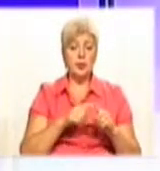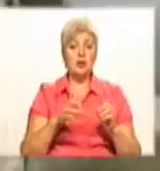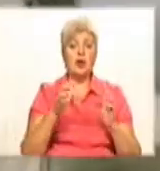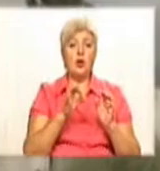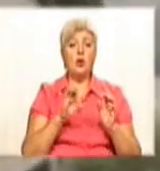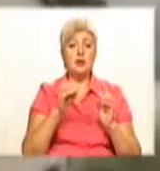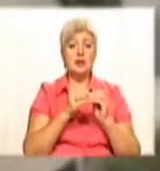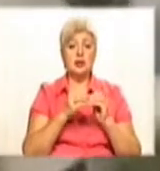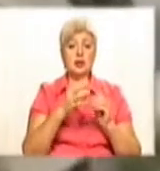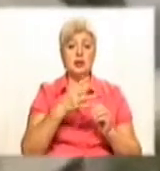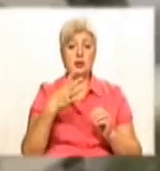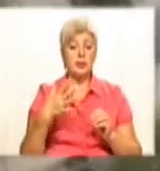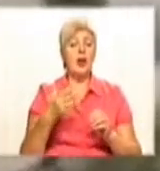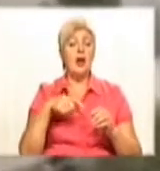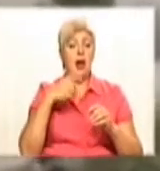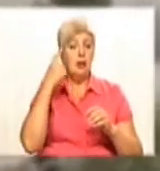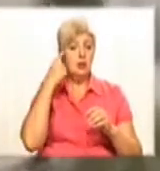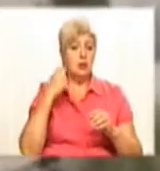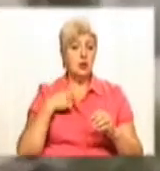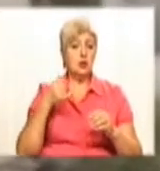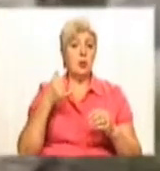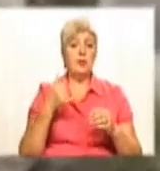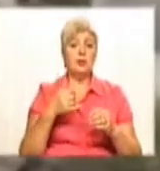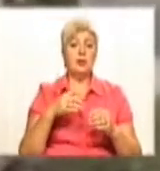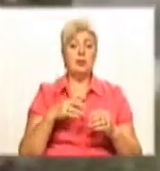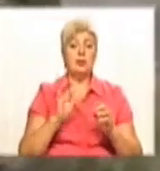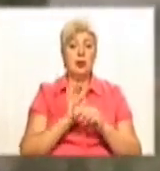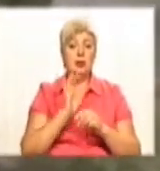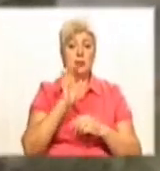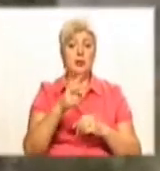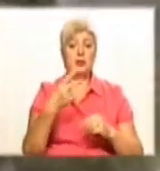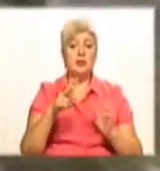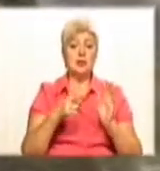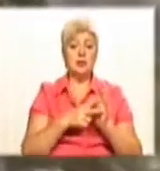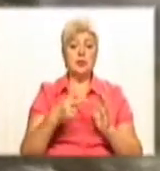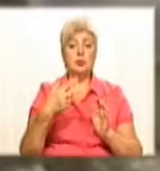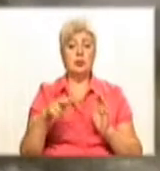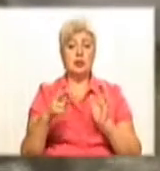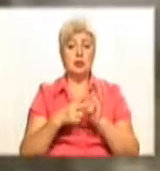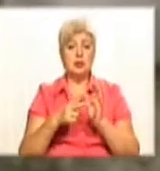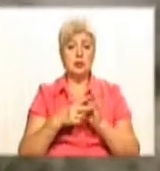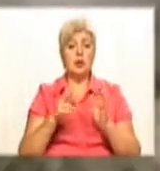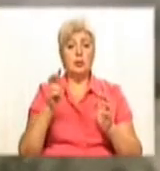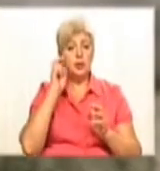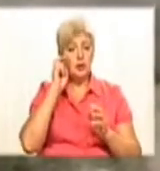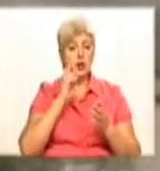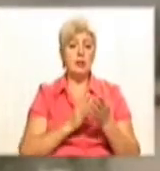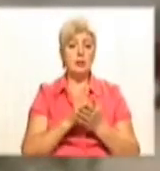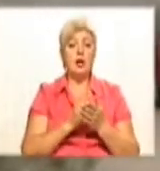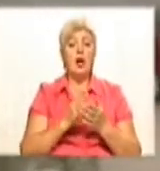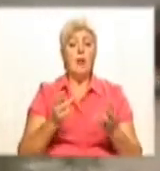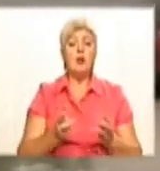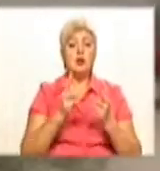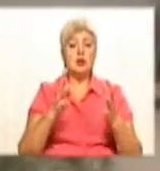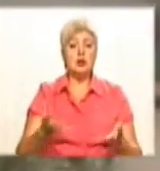телефон служби порятунку 101 надійшло повідомлення. На місце направили 27 і 37 державні пожежно-рятувальні частини ГУ ГСЧС